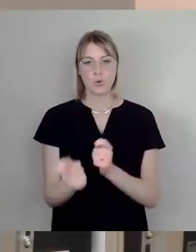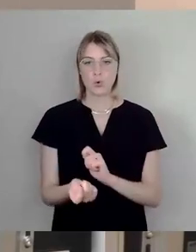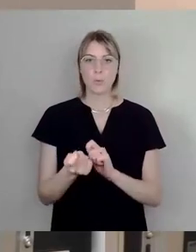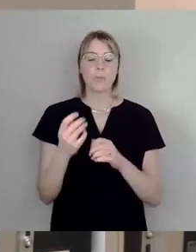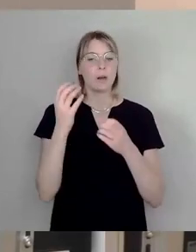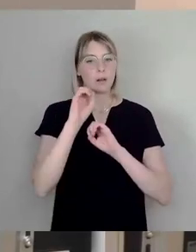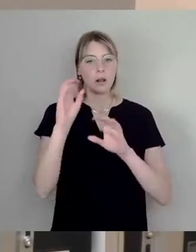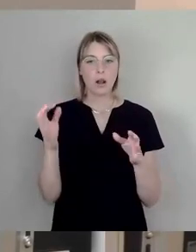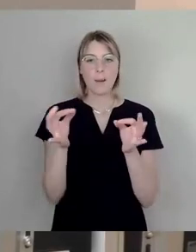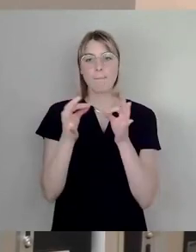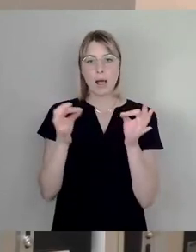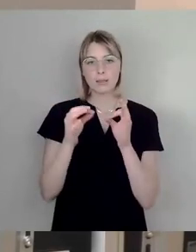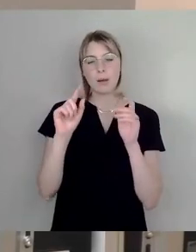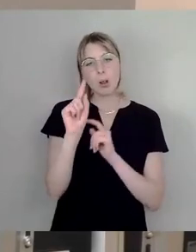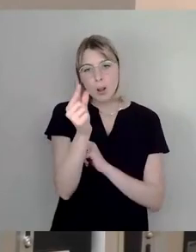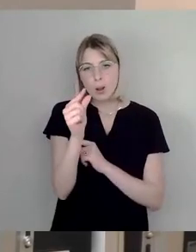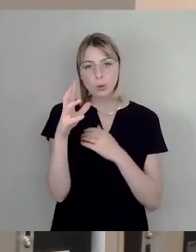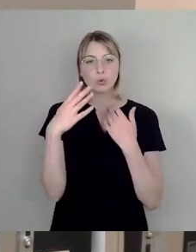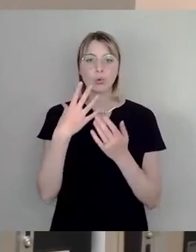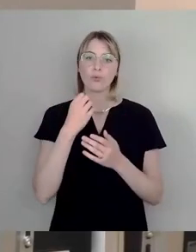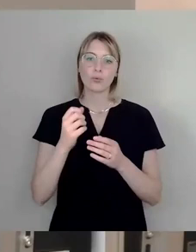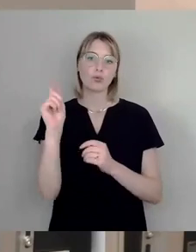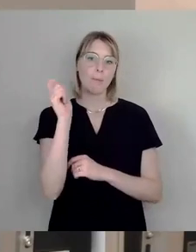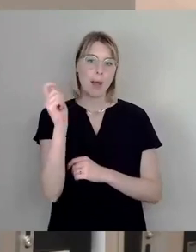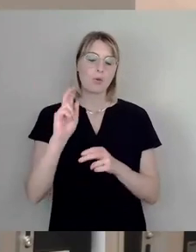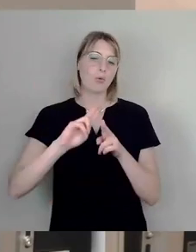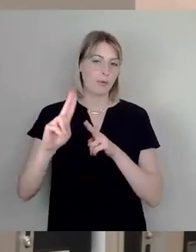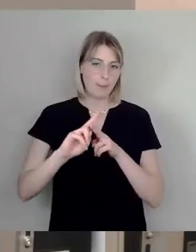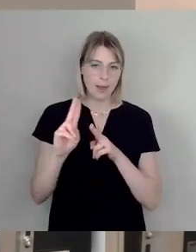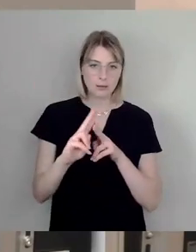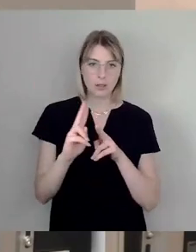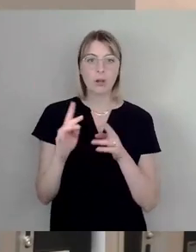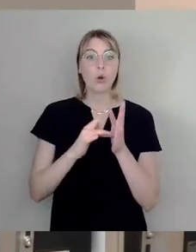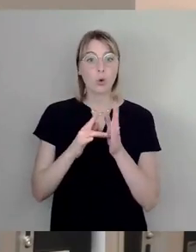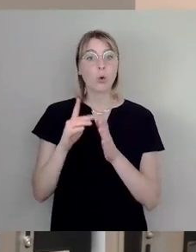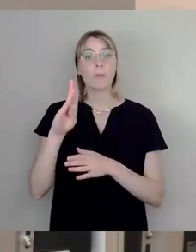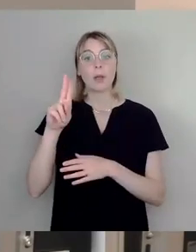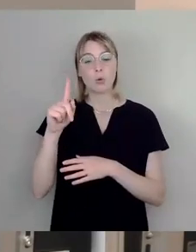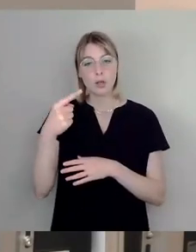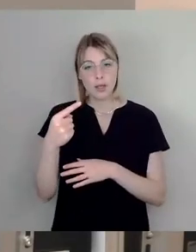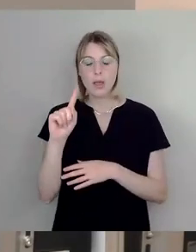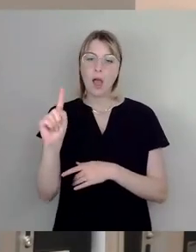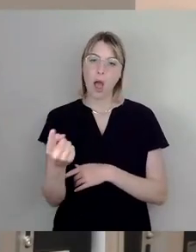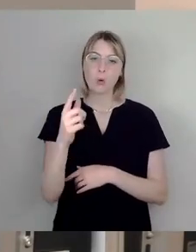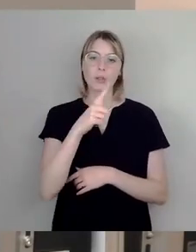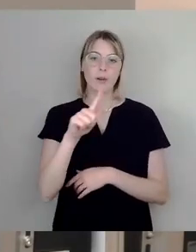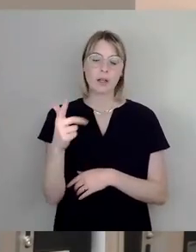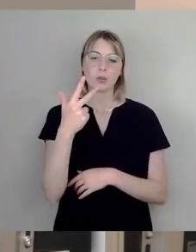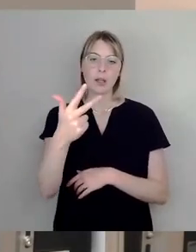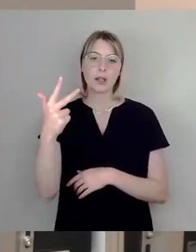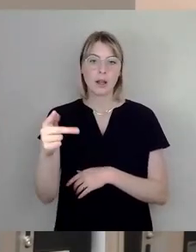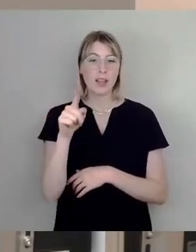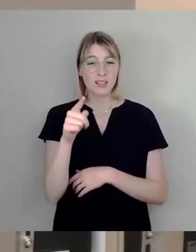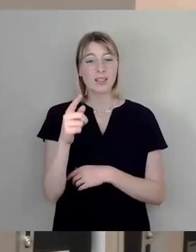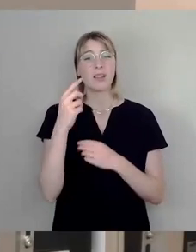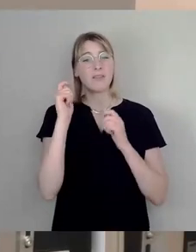Umfeld des Hauptbahnhofs auch zu verbessern. Denn der Hauptbahnhof wird auch zur Bundesgartenschau 2033. Ein ganz, ganz wesentliches Eingangstor zu